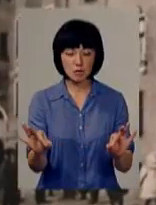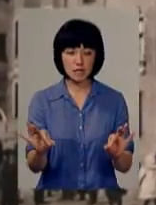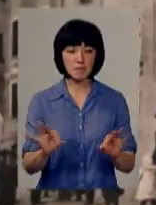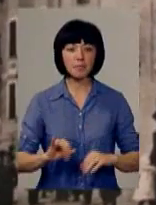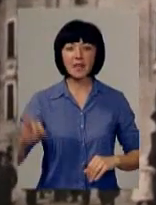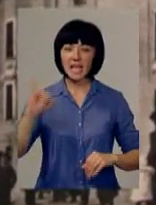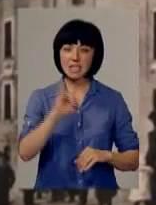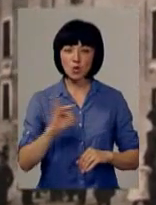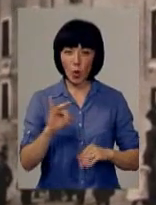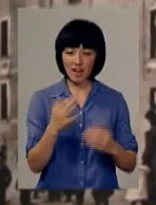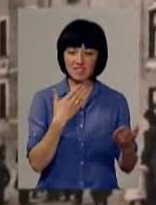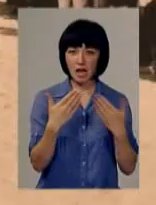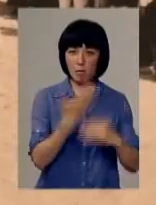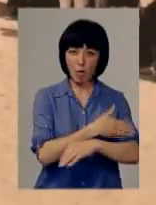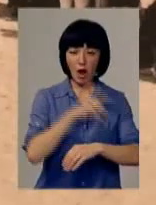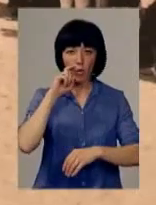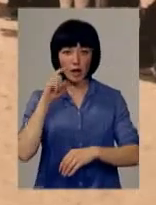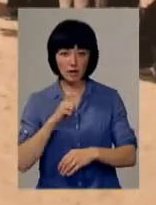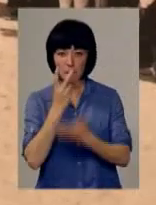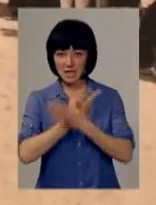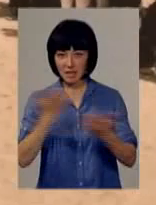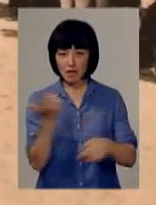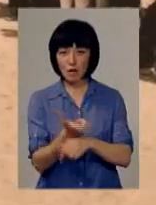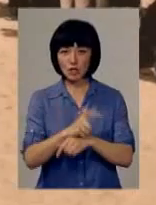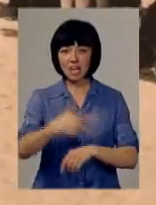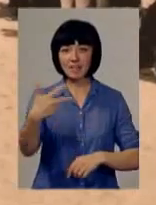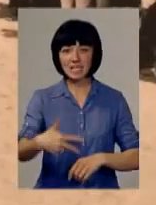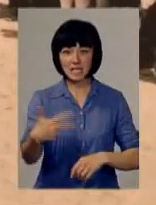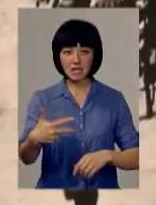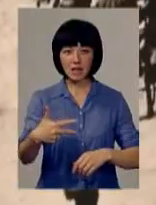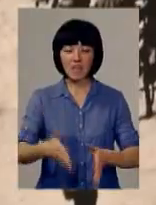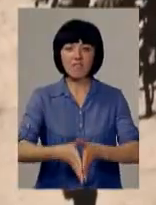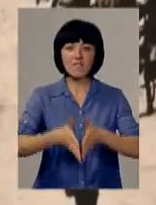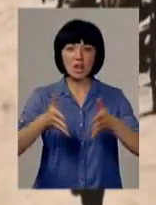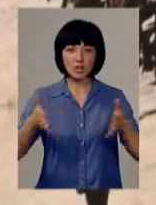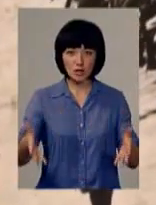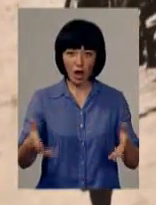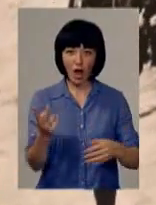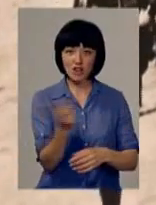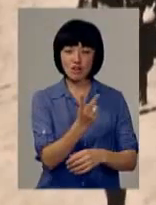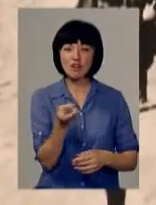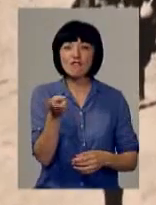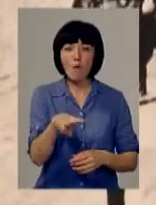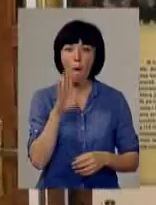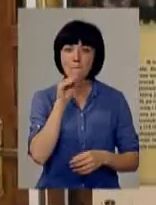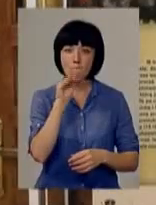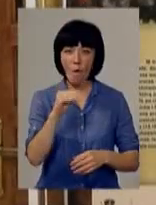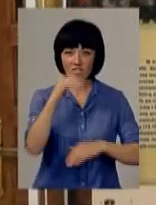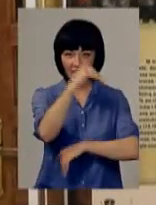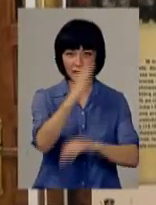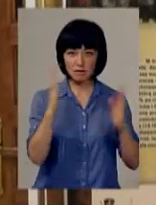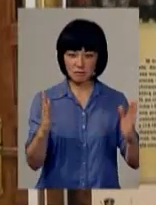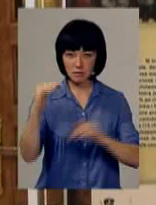Історія взаємин поляків та українців представлена більш ніж в 30 великомасштабних двомовних стендах. На кожному з них